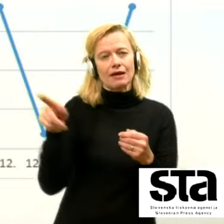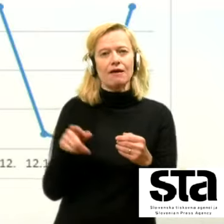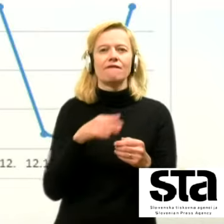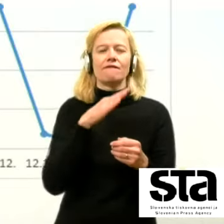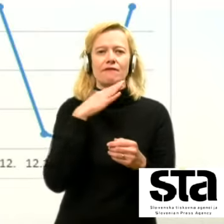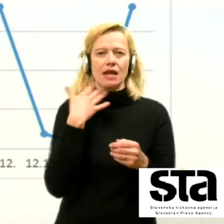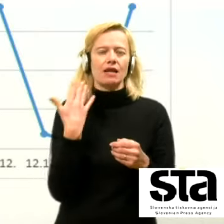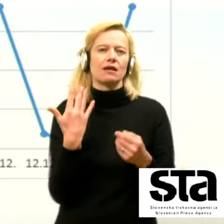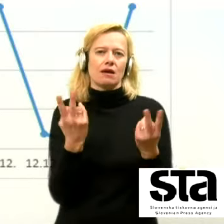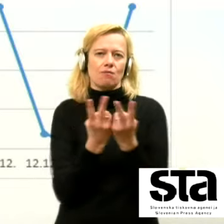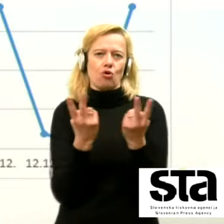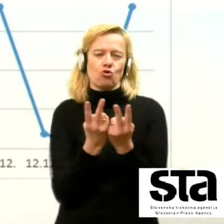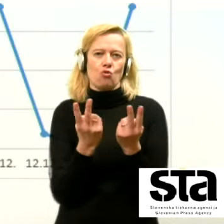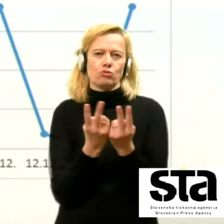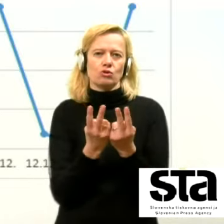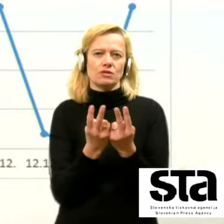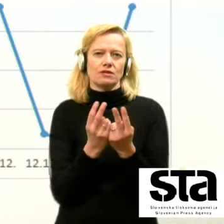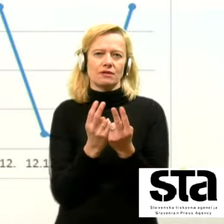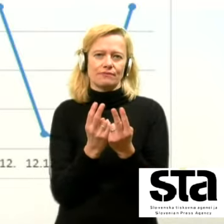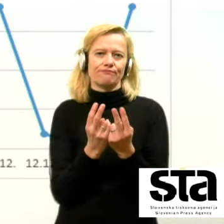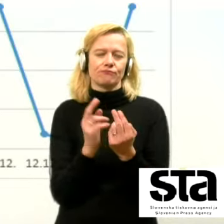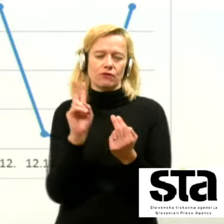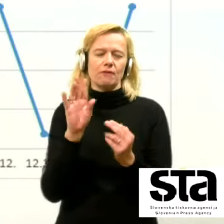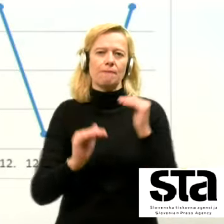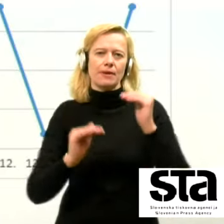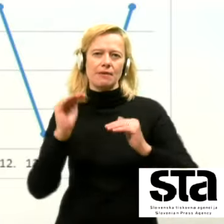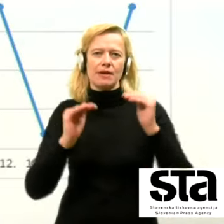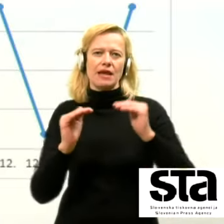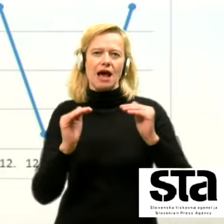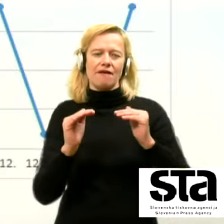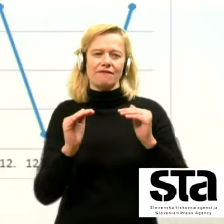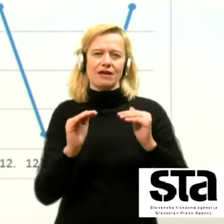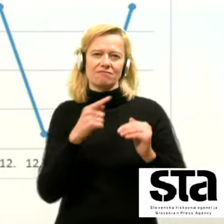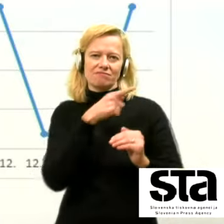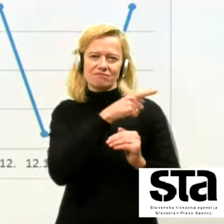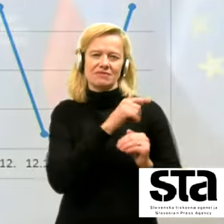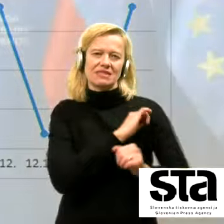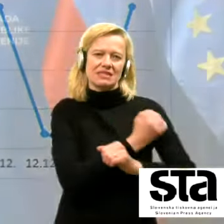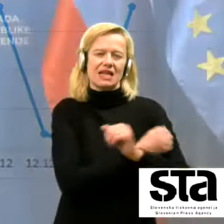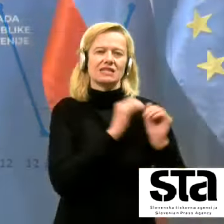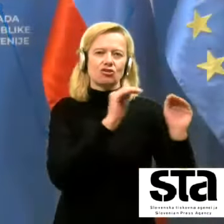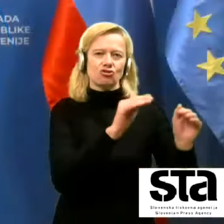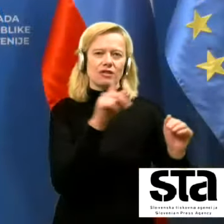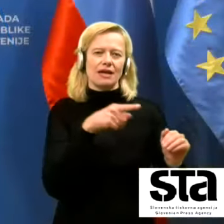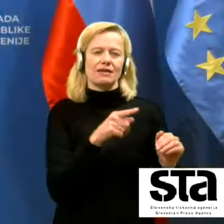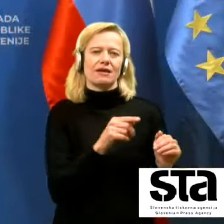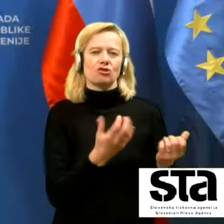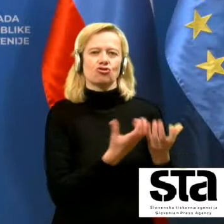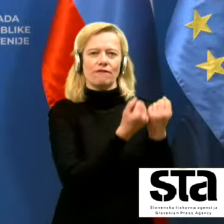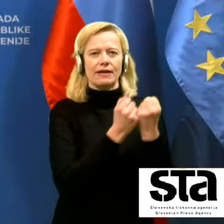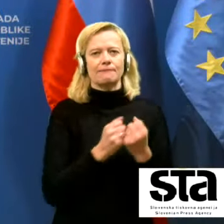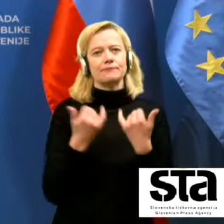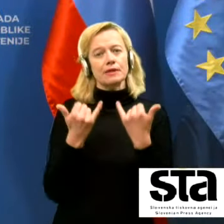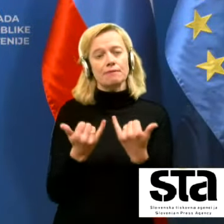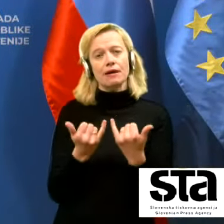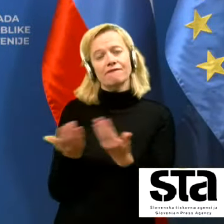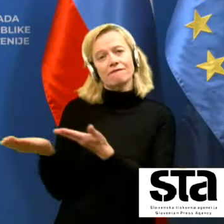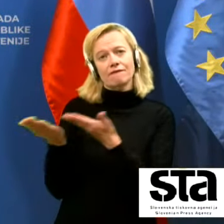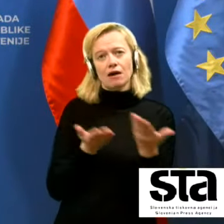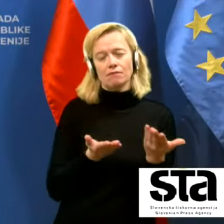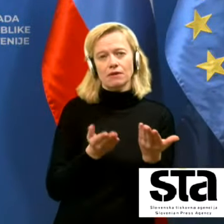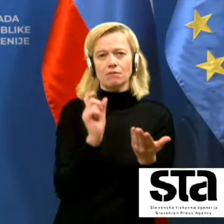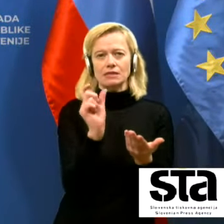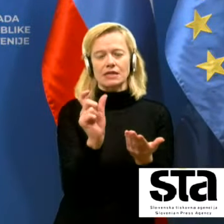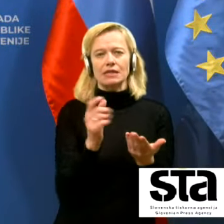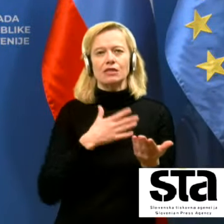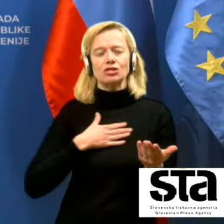podobnosti v primerjavi z silami zaščite in reševanja. K besedi pa sedaj vabim našega